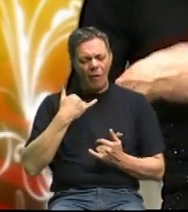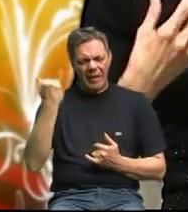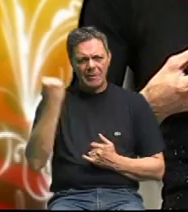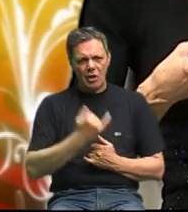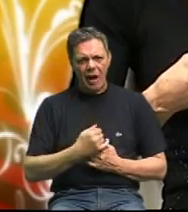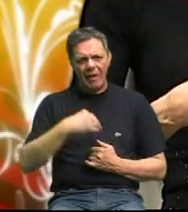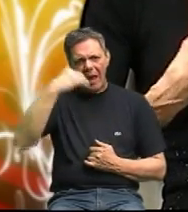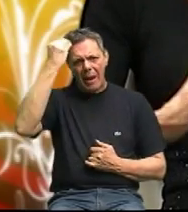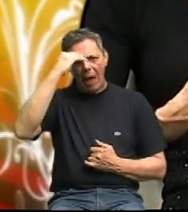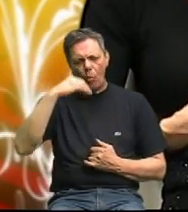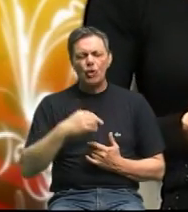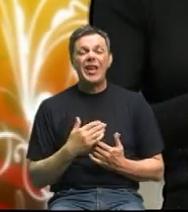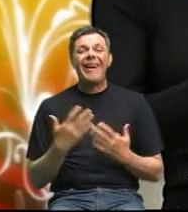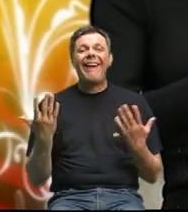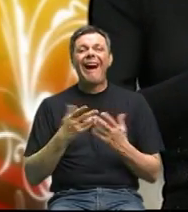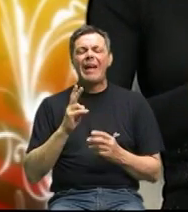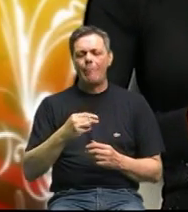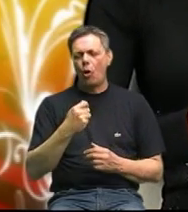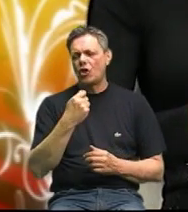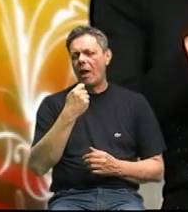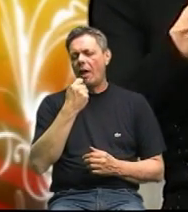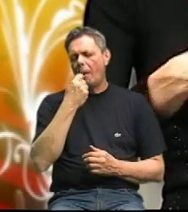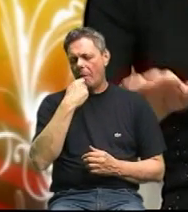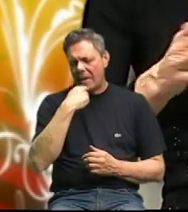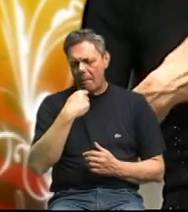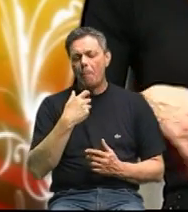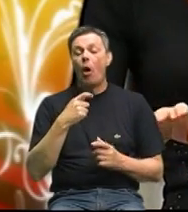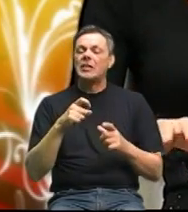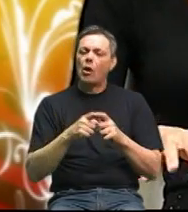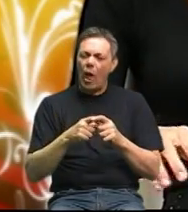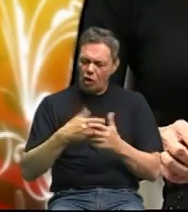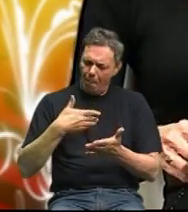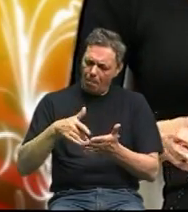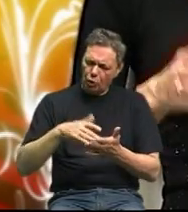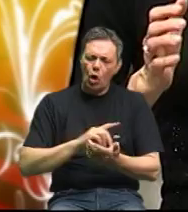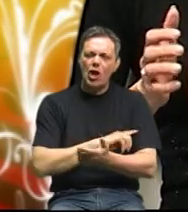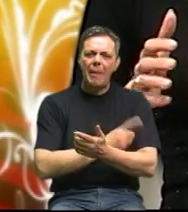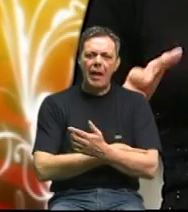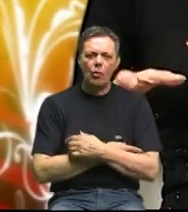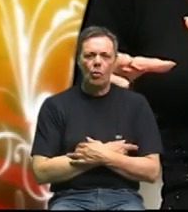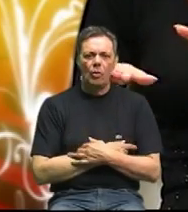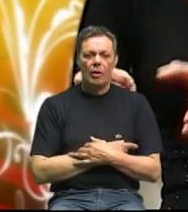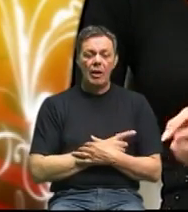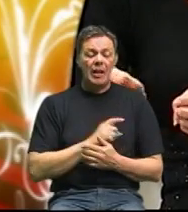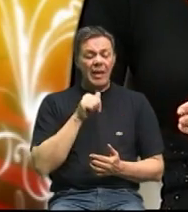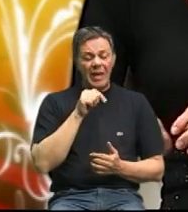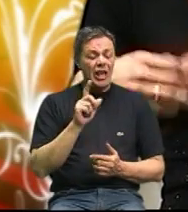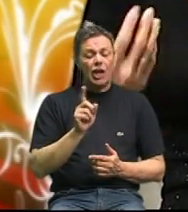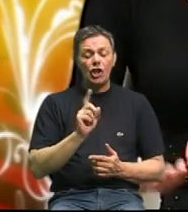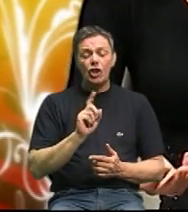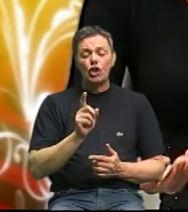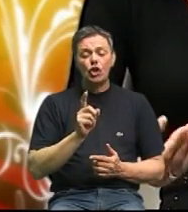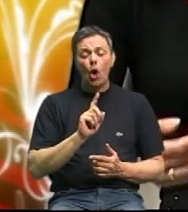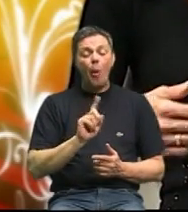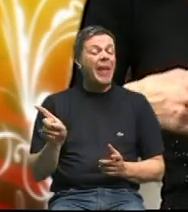nauči sa kada može pojest ovaj kolač da potroši energiju i što ne može da se